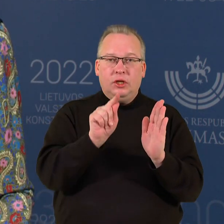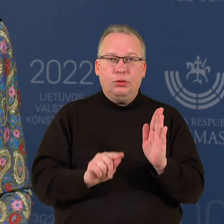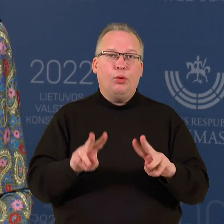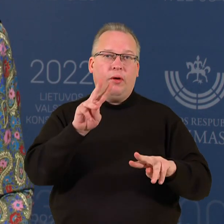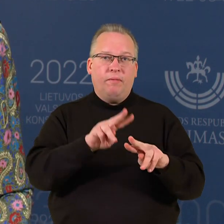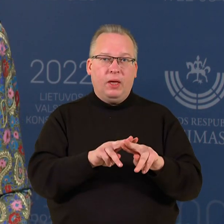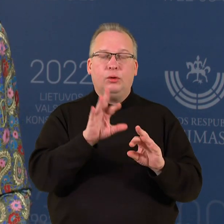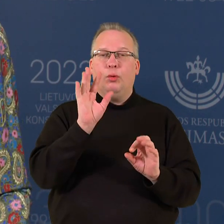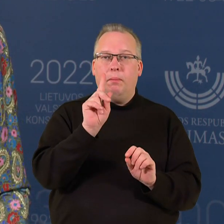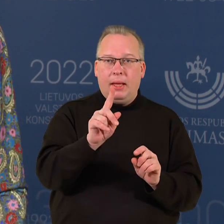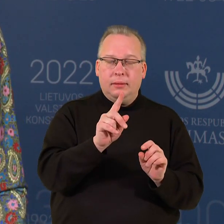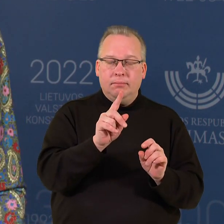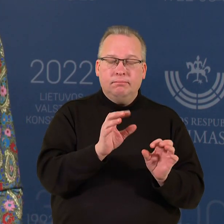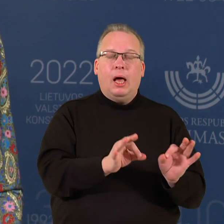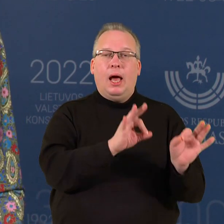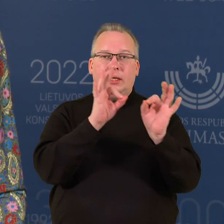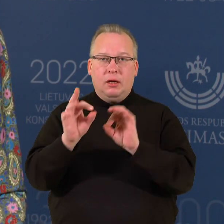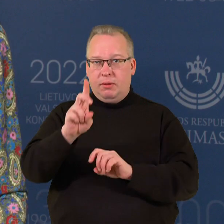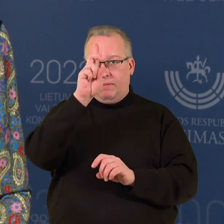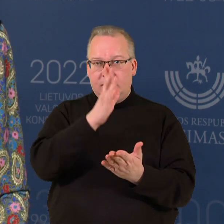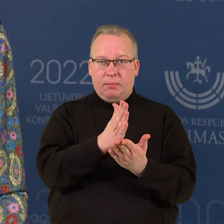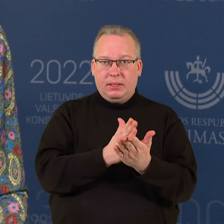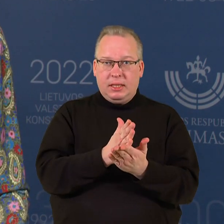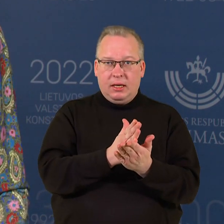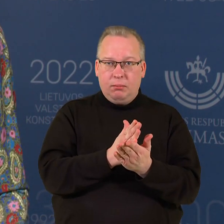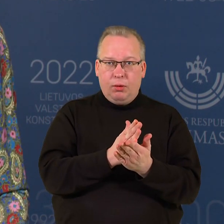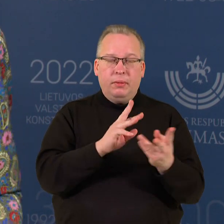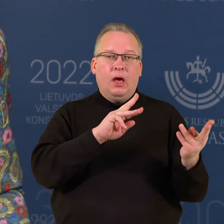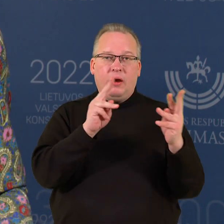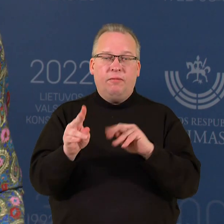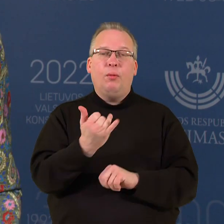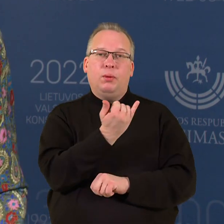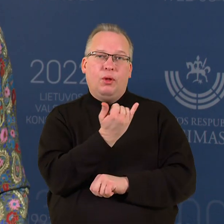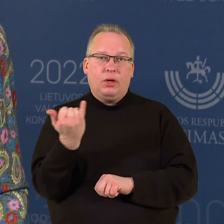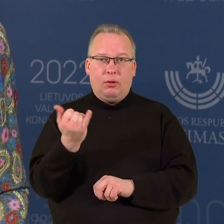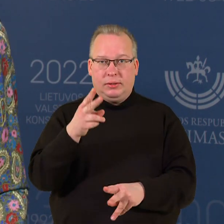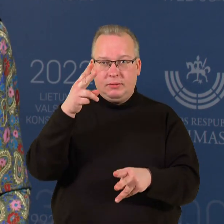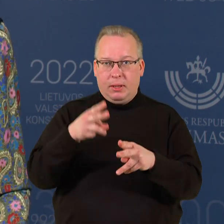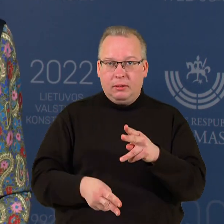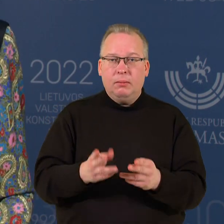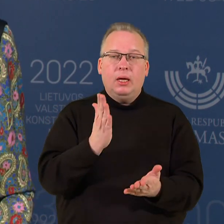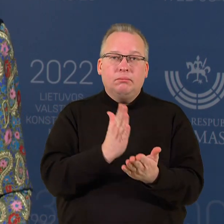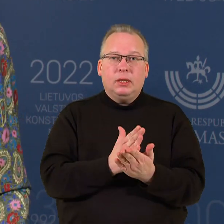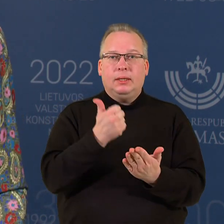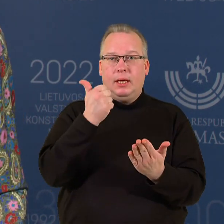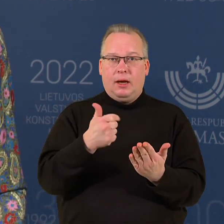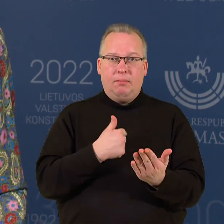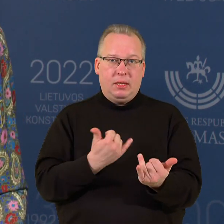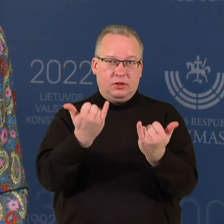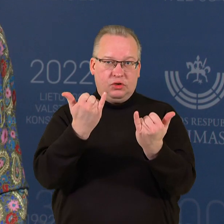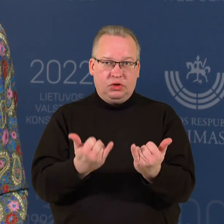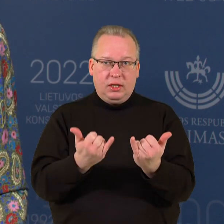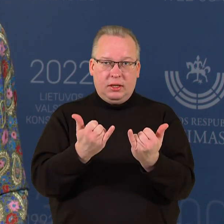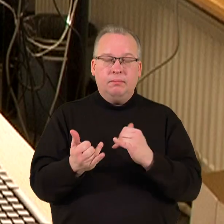atidėlioti valstybės tarnybos reformos yra blogiausia sprendimas. Tai manau, kad gerai, kad mes šiandieną